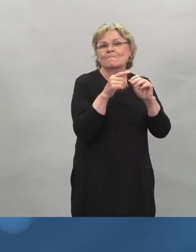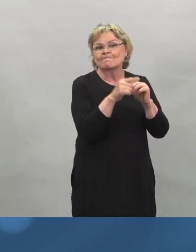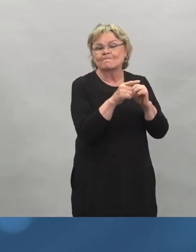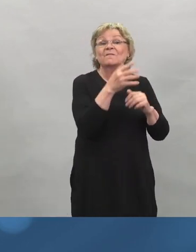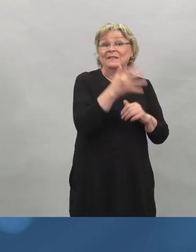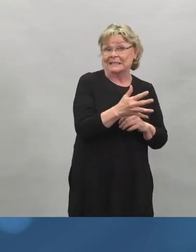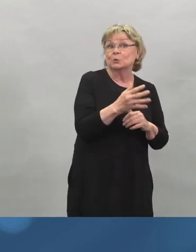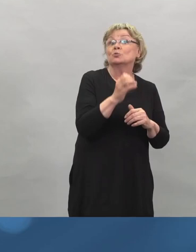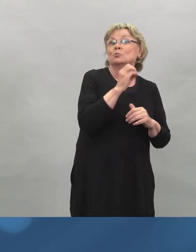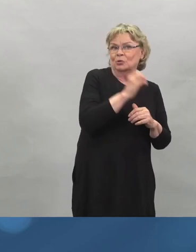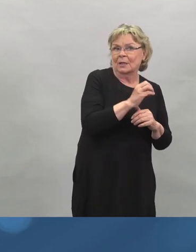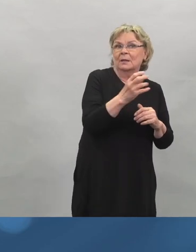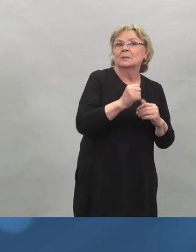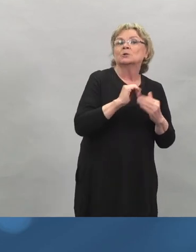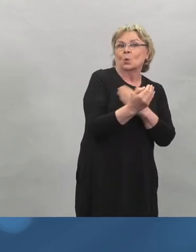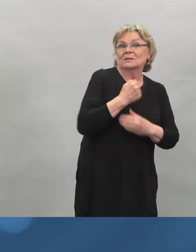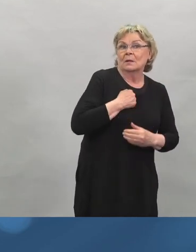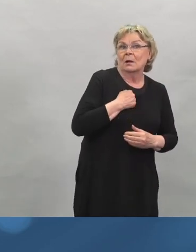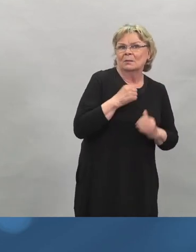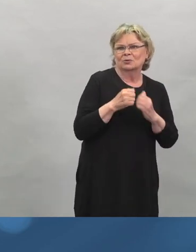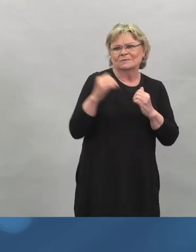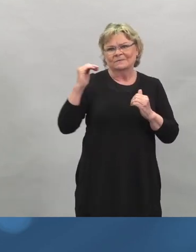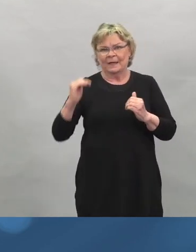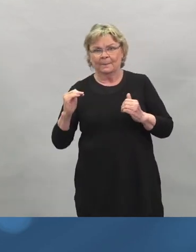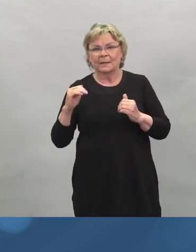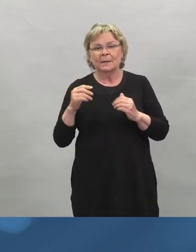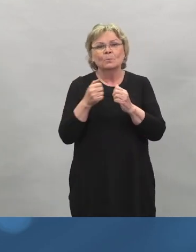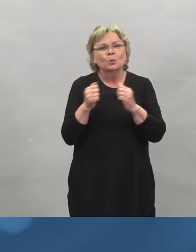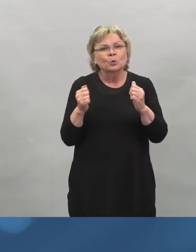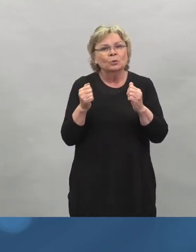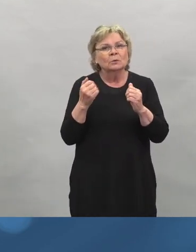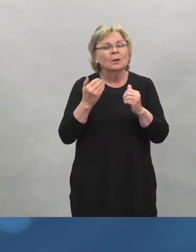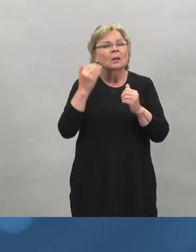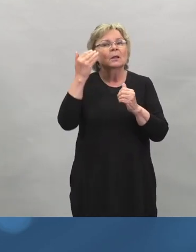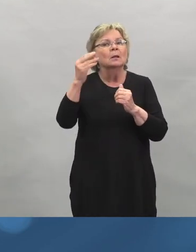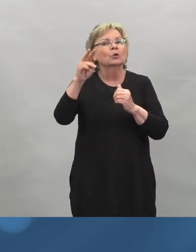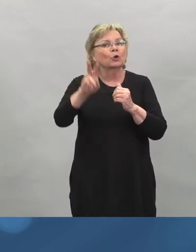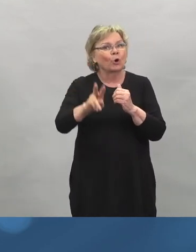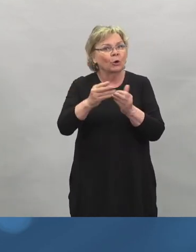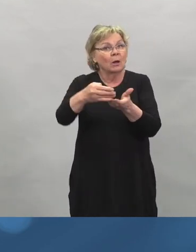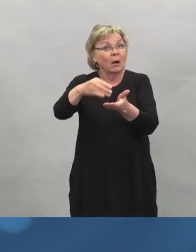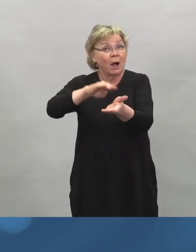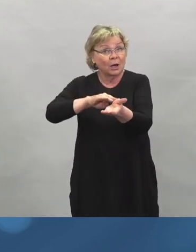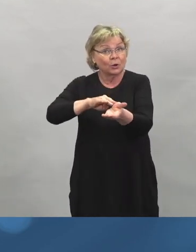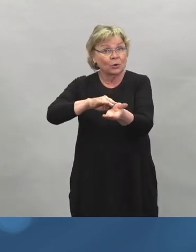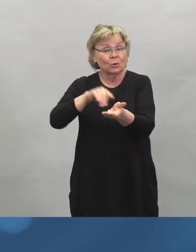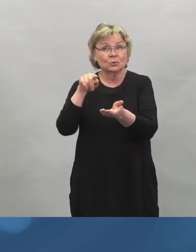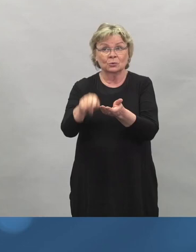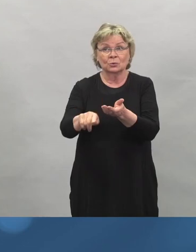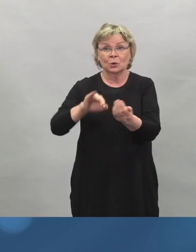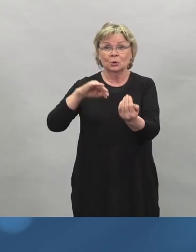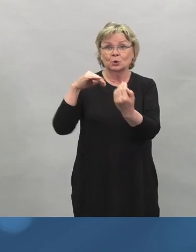50 prosenttia. Ja sitten kun saatiin se toinen annos, niin sen jälkeen se suojateho oli lähes yhtä hyvä kuin